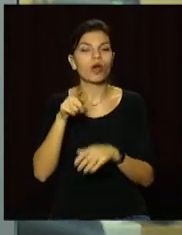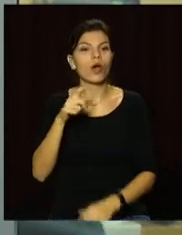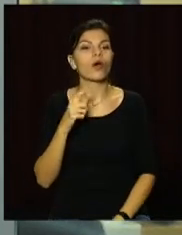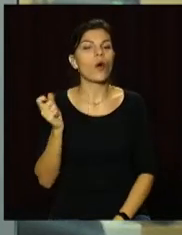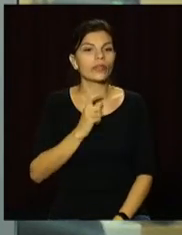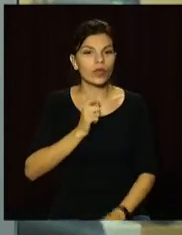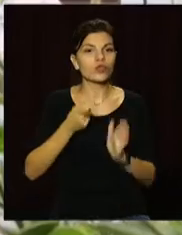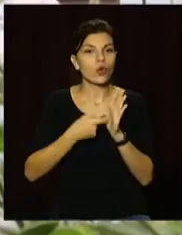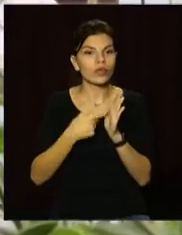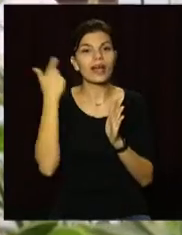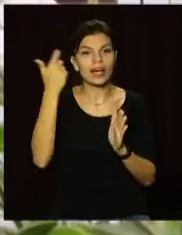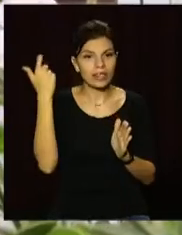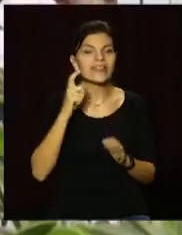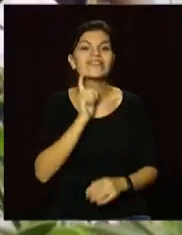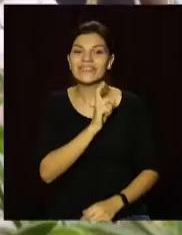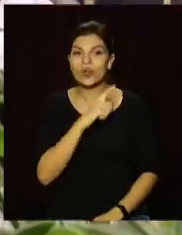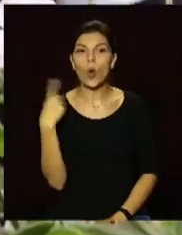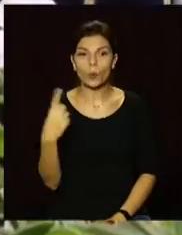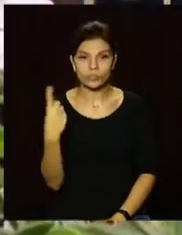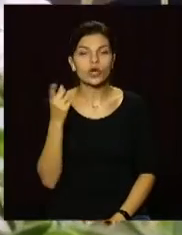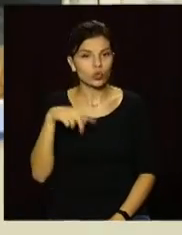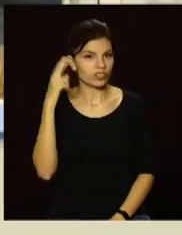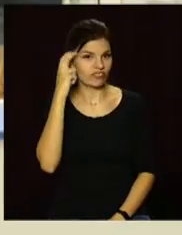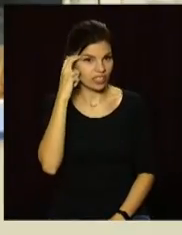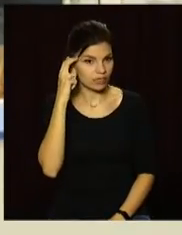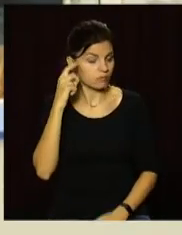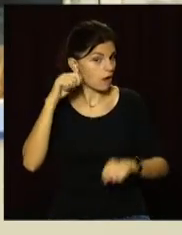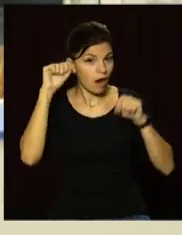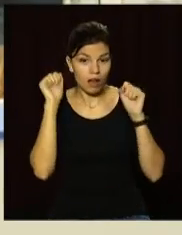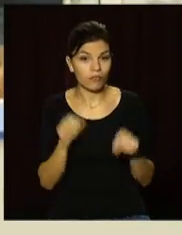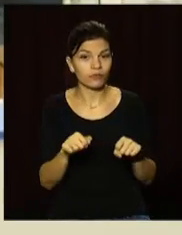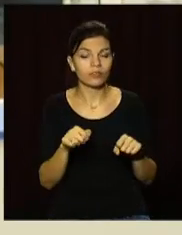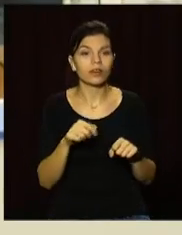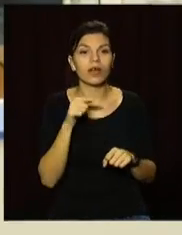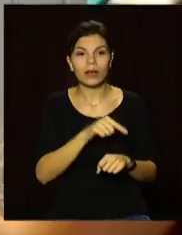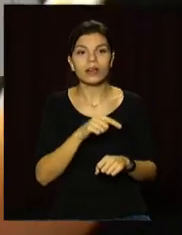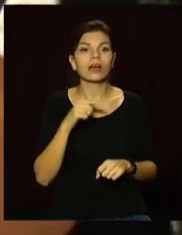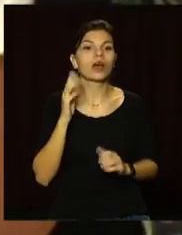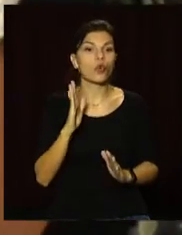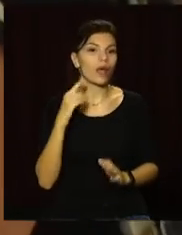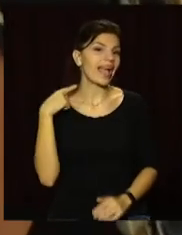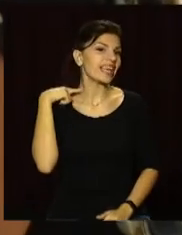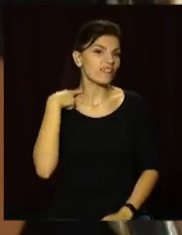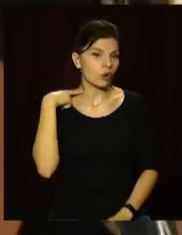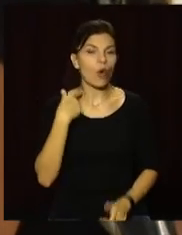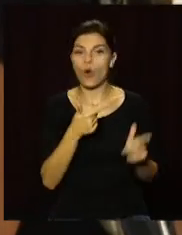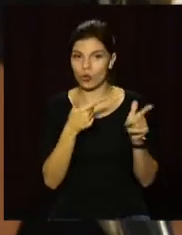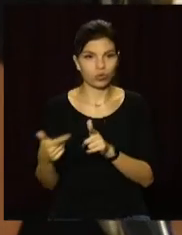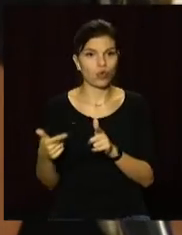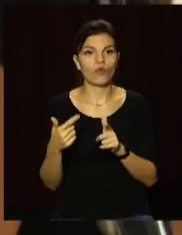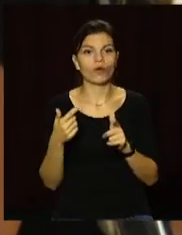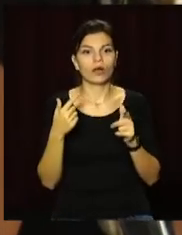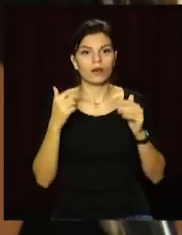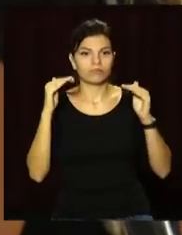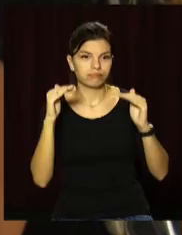Луганській, Донецькій, Харківській, Вінницькій областях та Києві. В той же час в Україні лише Кіровоградська область готова до ослаблення